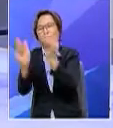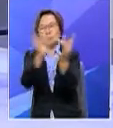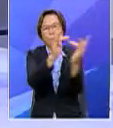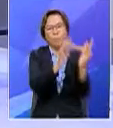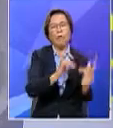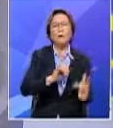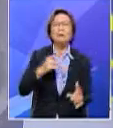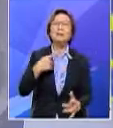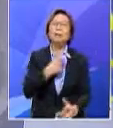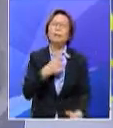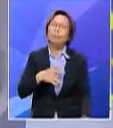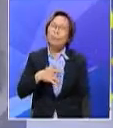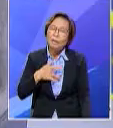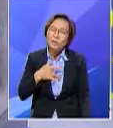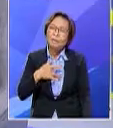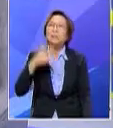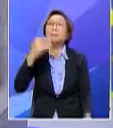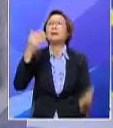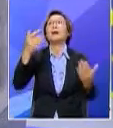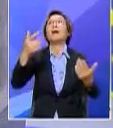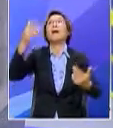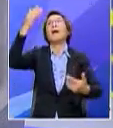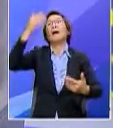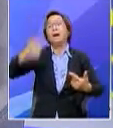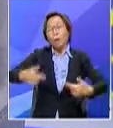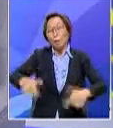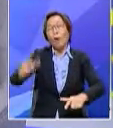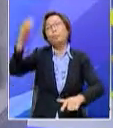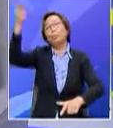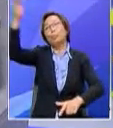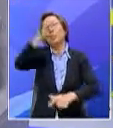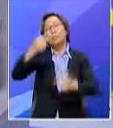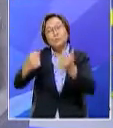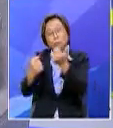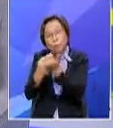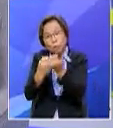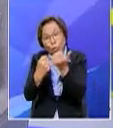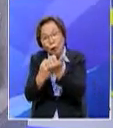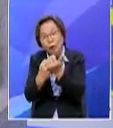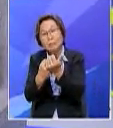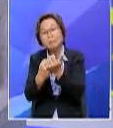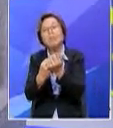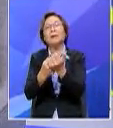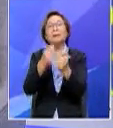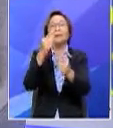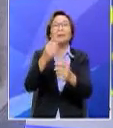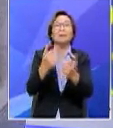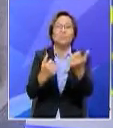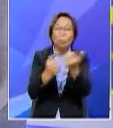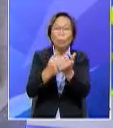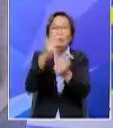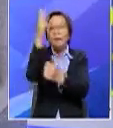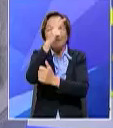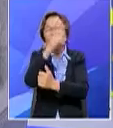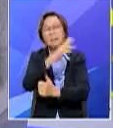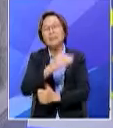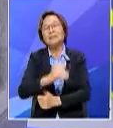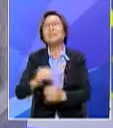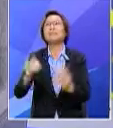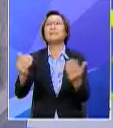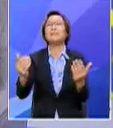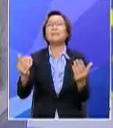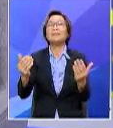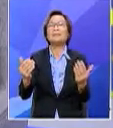insyaAllah dengan persediaan yang rapi sokongan yang kuat daripada banyak pihak termasuk kerajaan khususnya maka insyaAllah